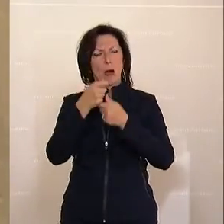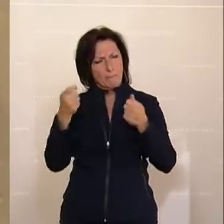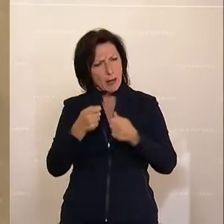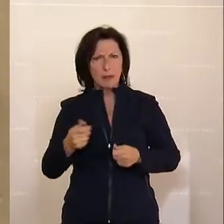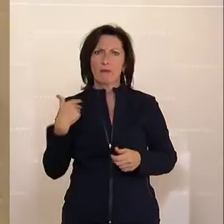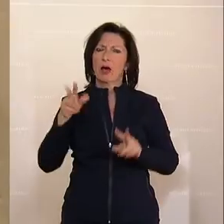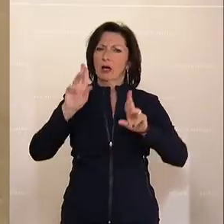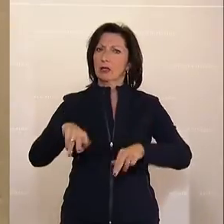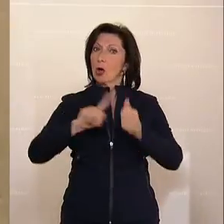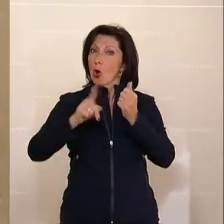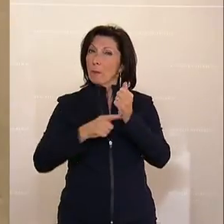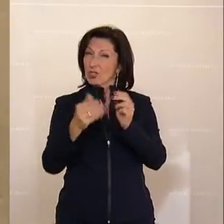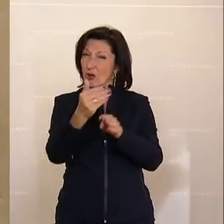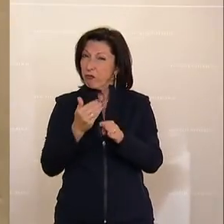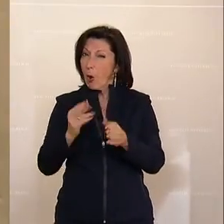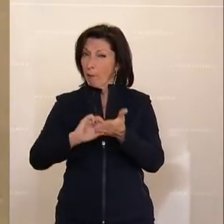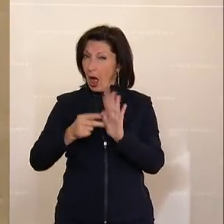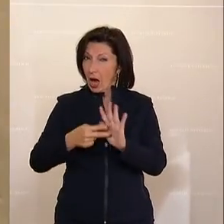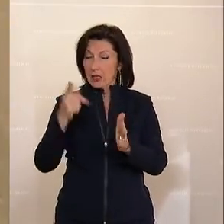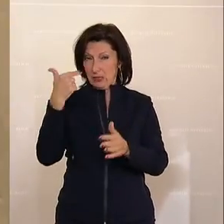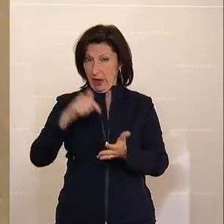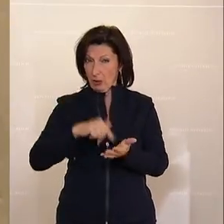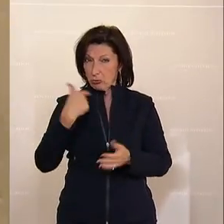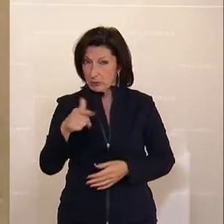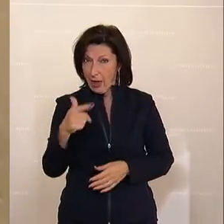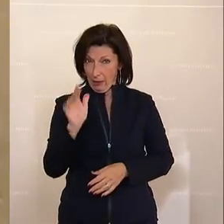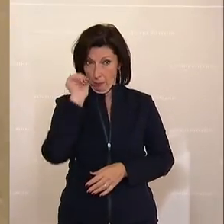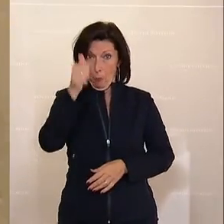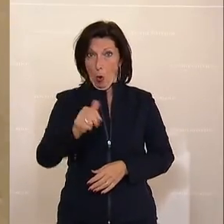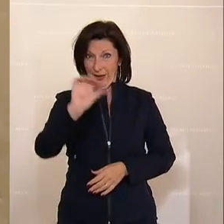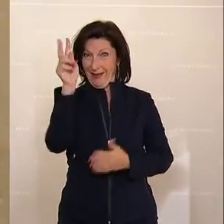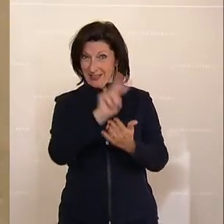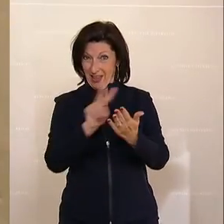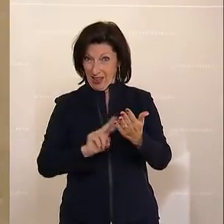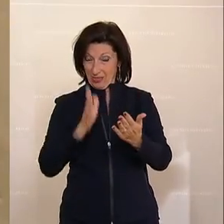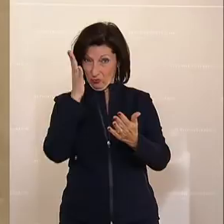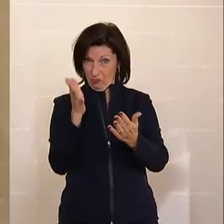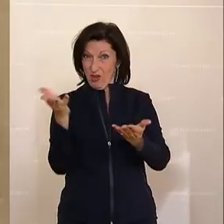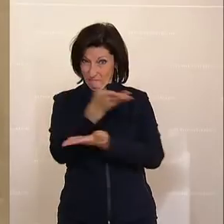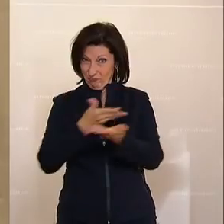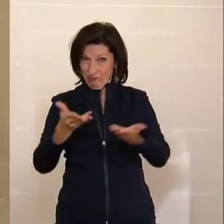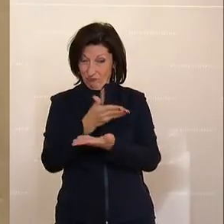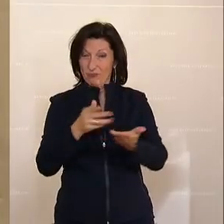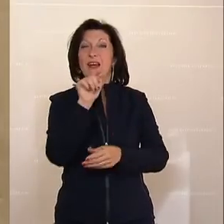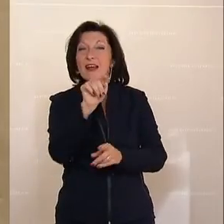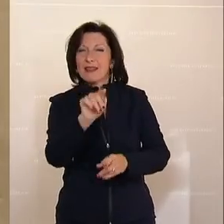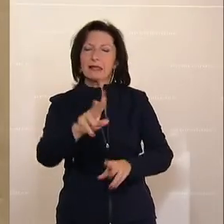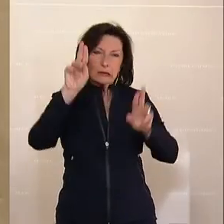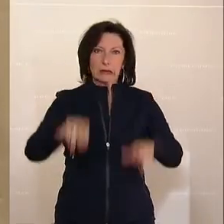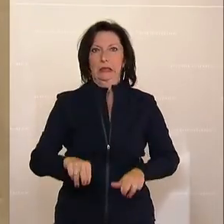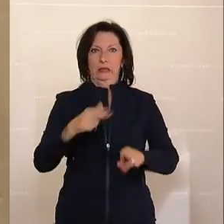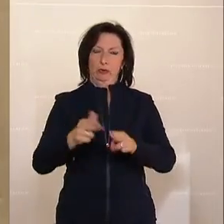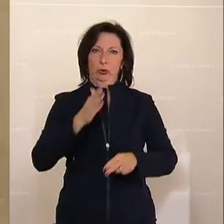der Budgetentwurf 2022, den wir morgen in erster Lesung sozusagen diskutieren, ist die richtige Ansage in Richtung